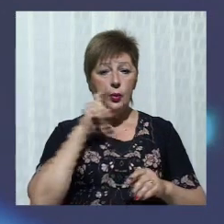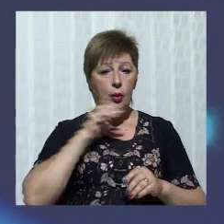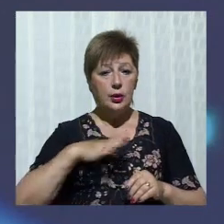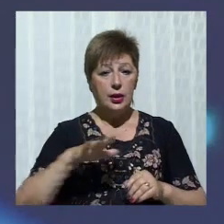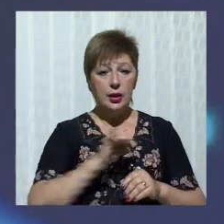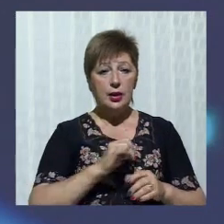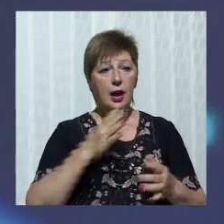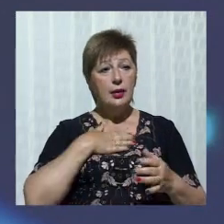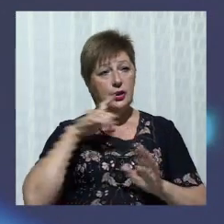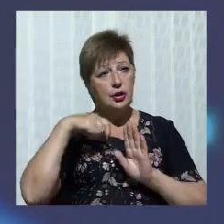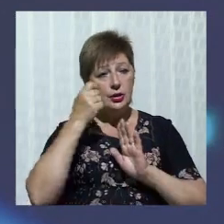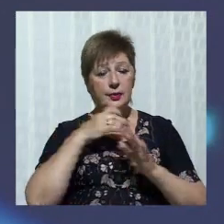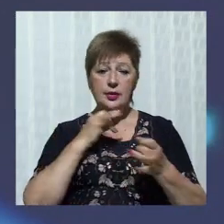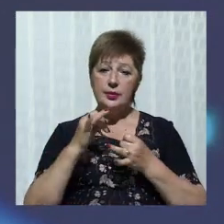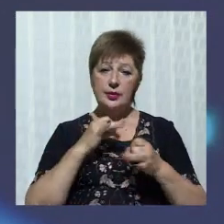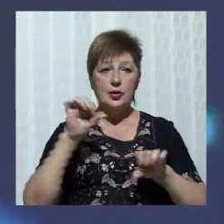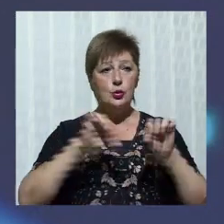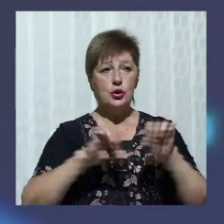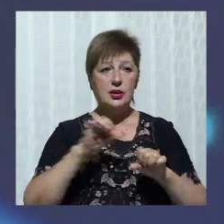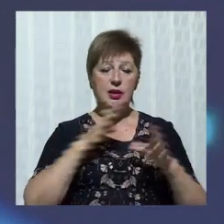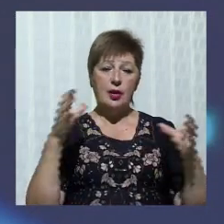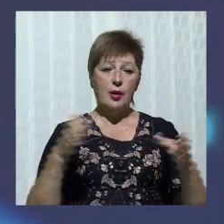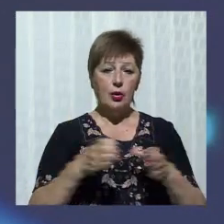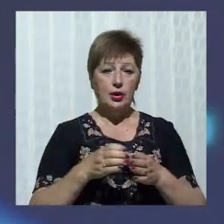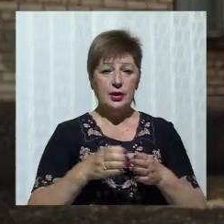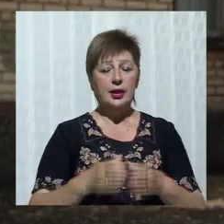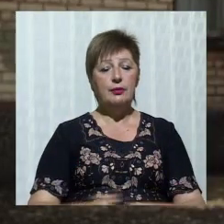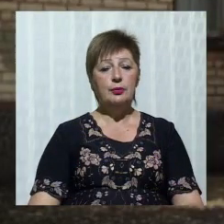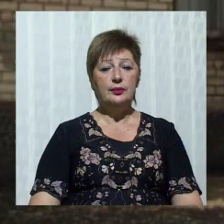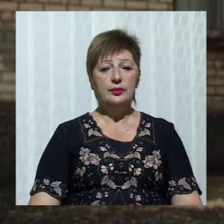поспілкувалися з учасниками колективу. Детальніше у сюжеті.